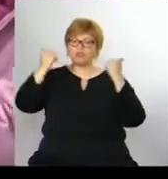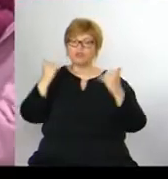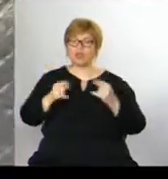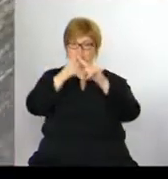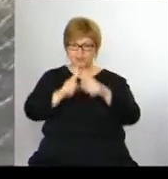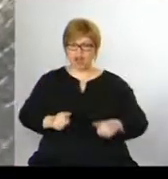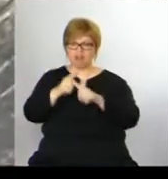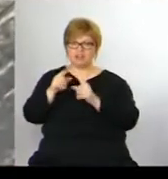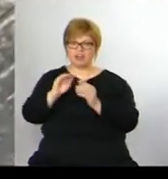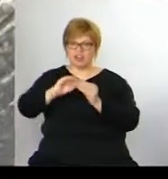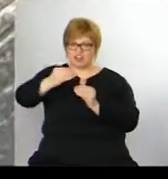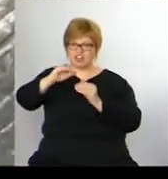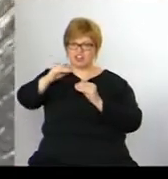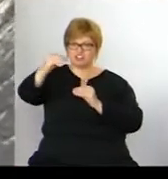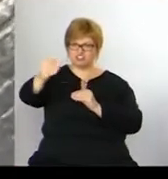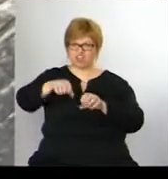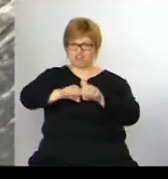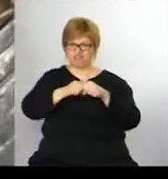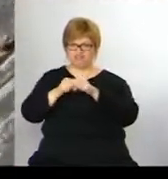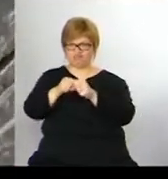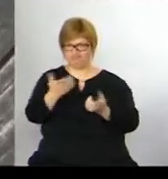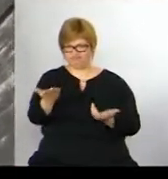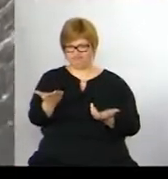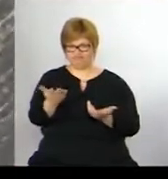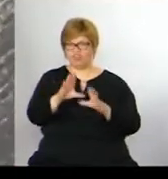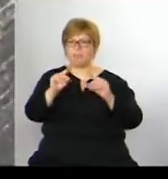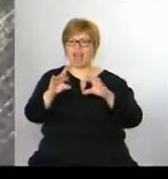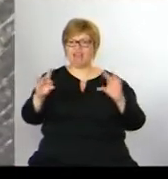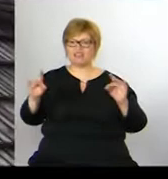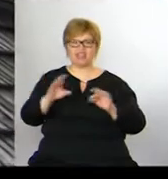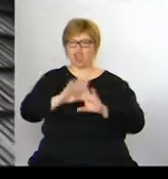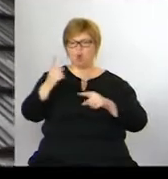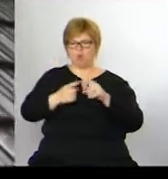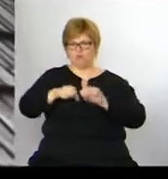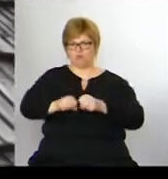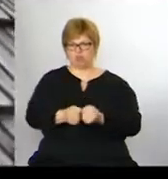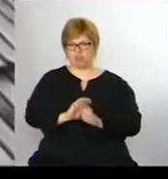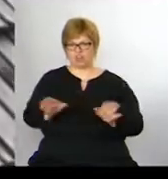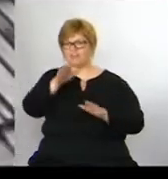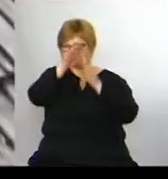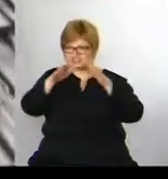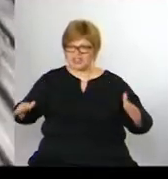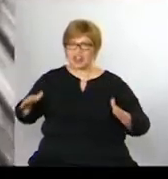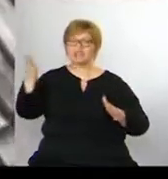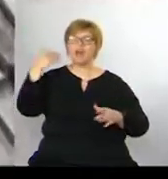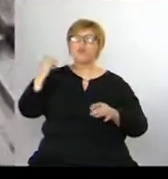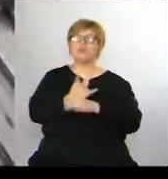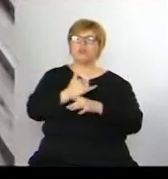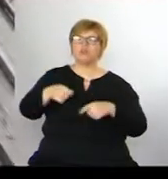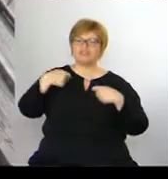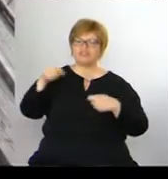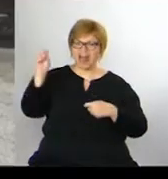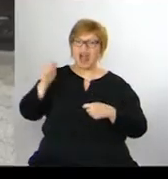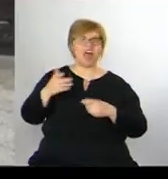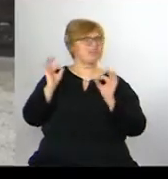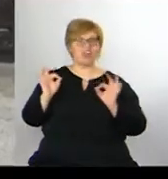popraskané s hrčami a je len otázka času, kedy ich napadne pleseň a hniloba. Podľa neho bola strecha aj predražená a z nekvalitného